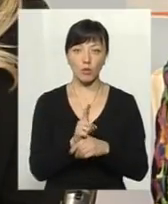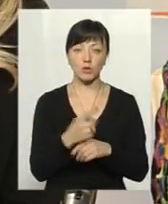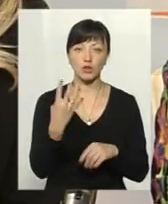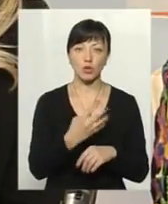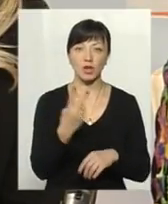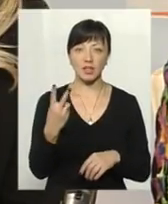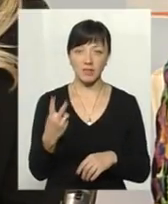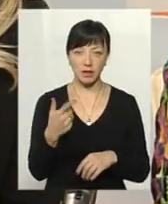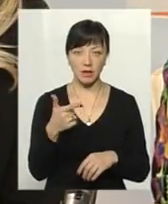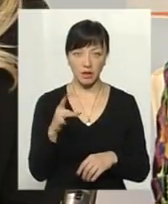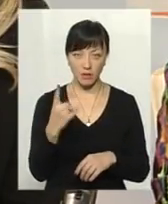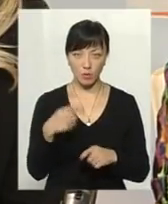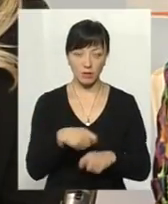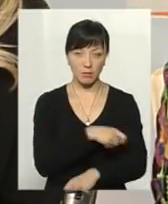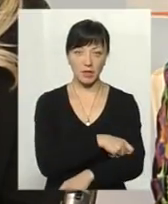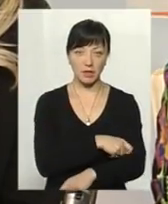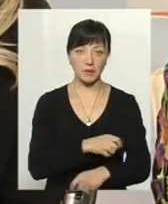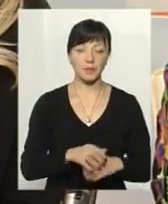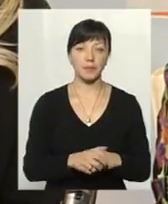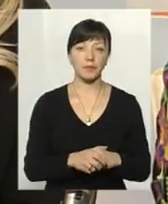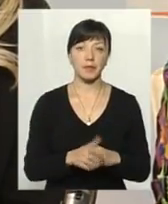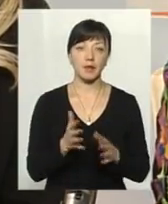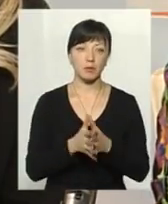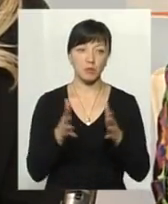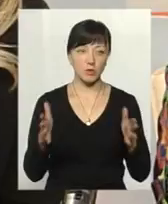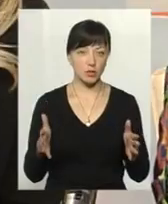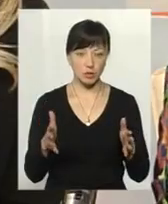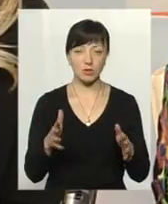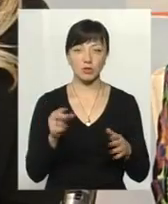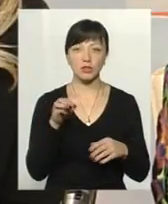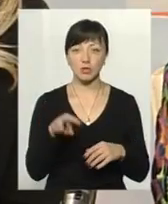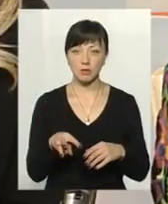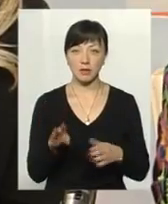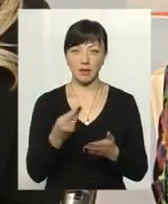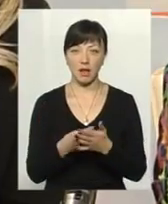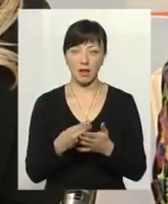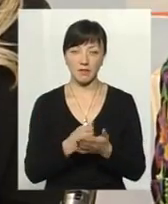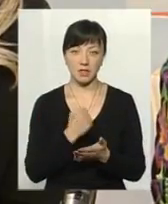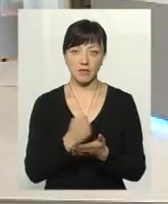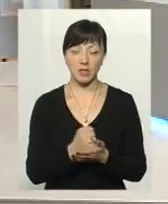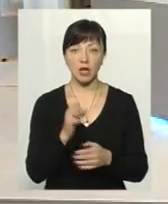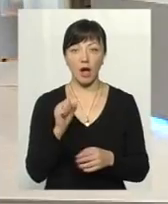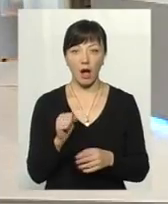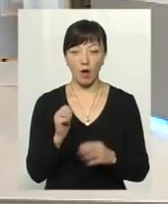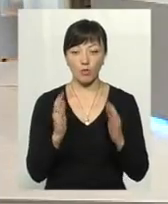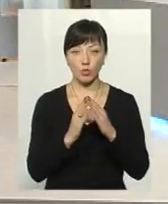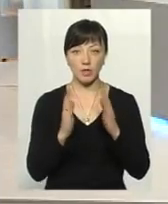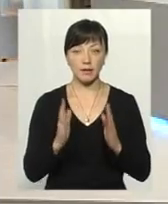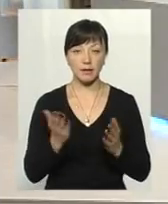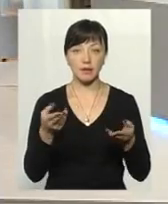42 гривні за квадратний метр, тобто більше набагато, ніж тариф затверджений. А в будинках